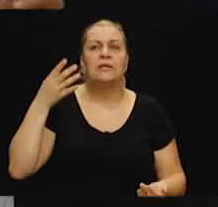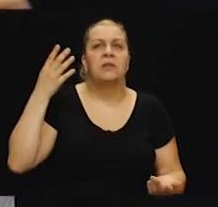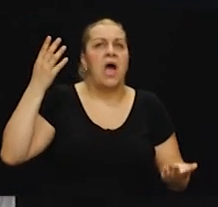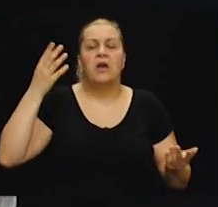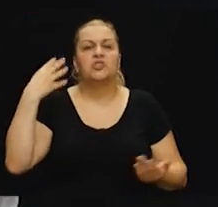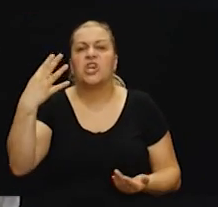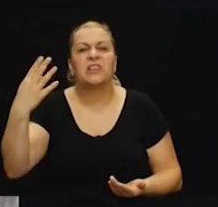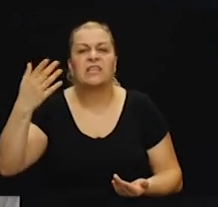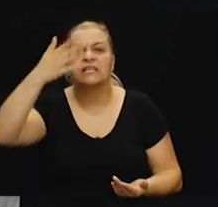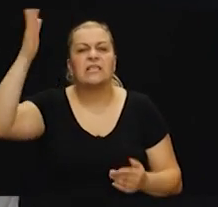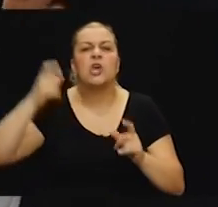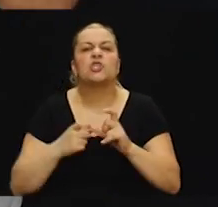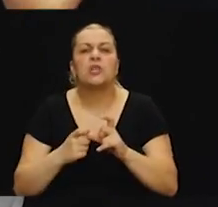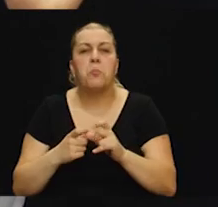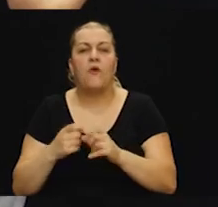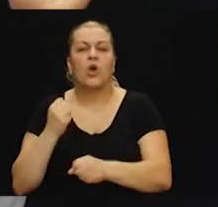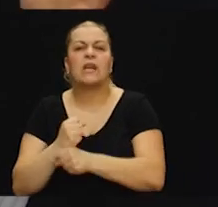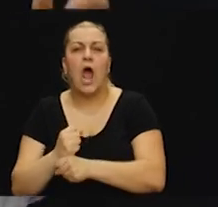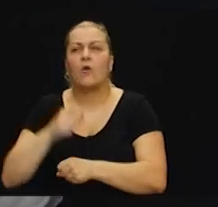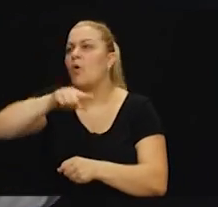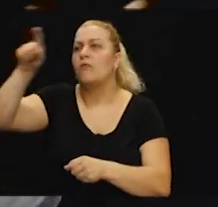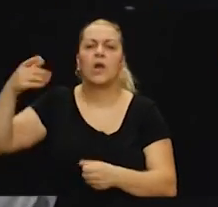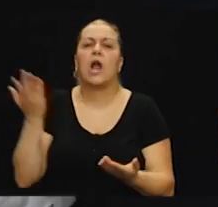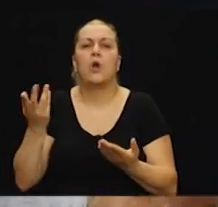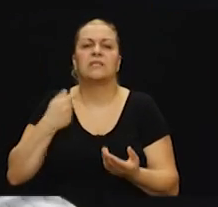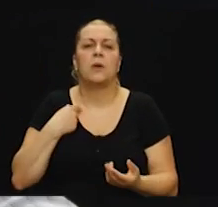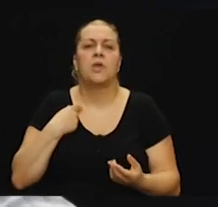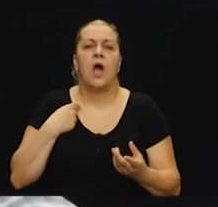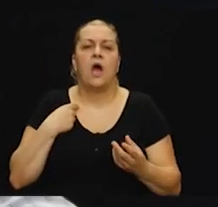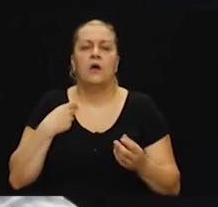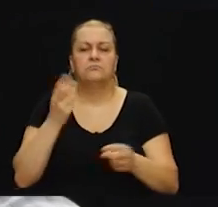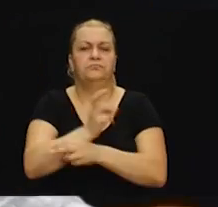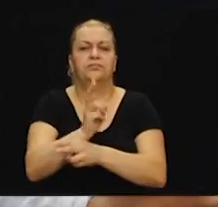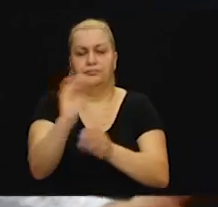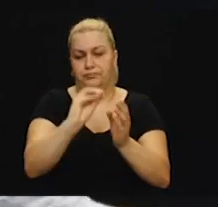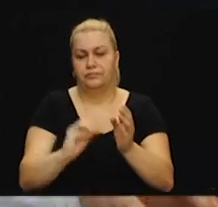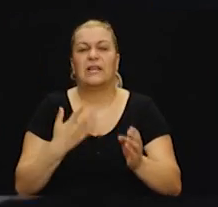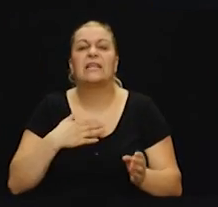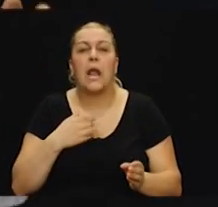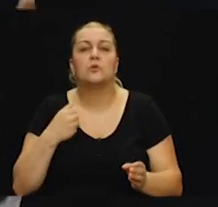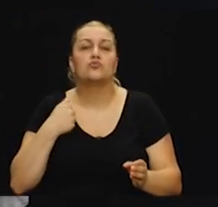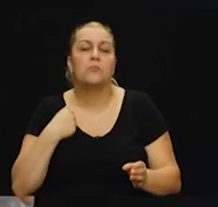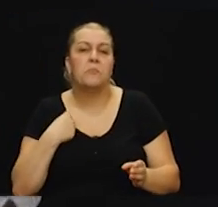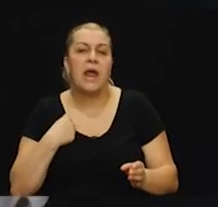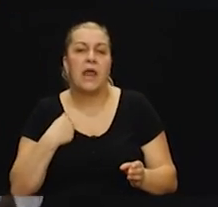Šipovu, na Grahovu i tako. Oni su pravno htjeli mene